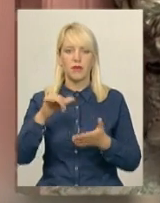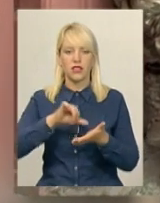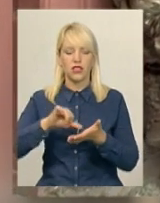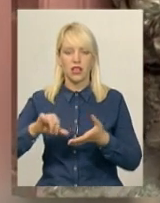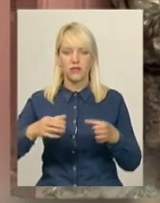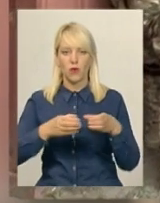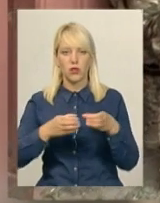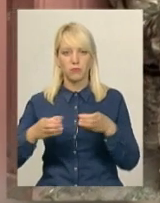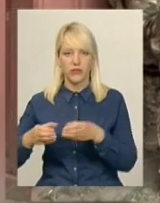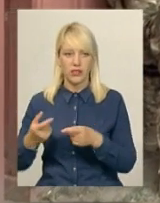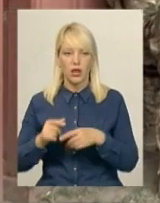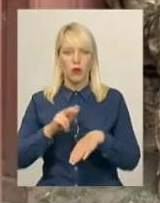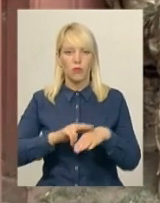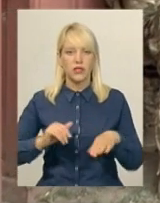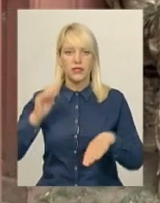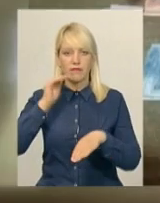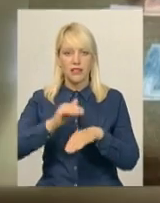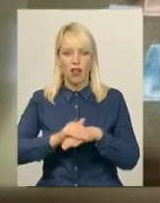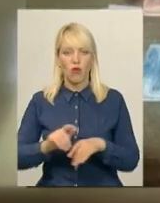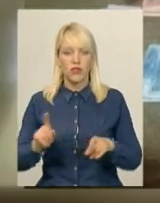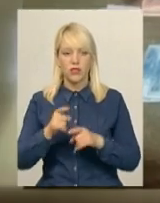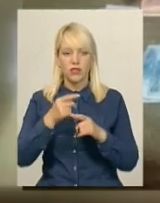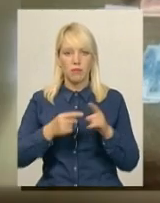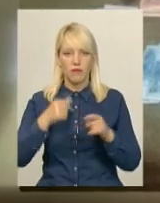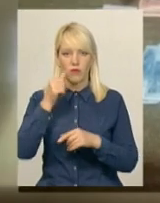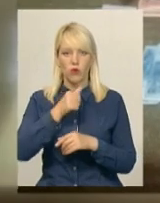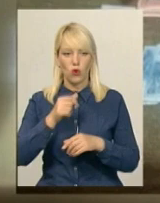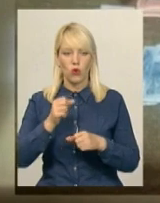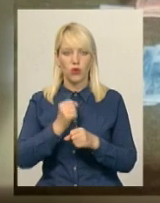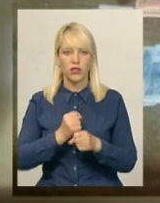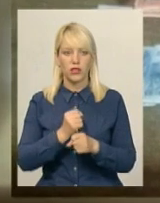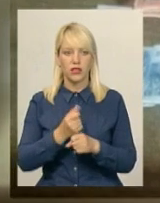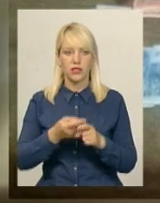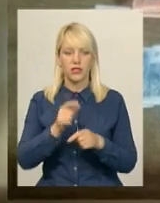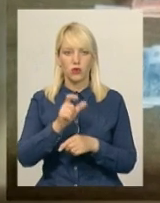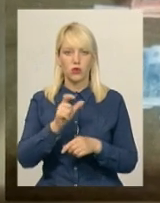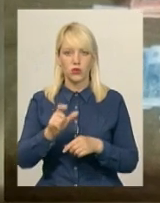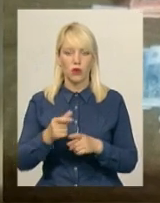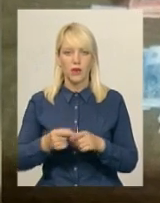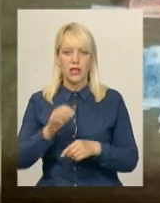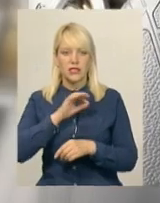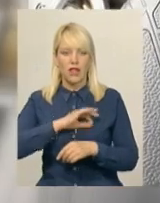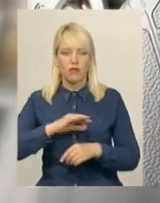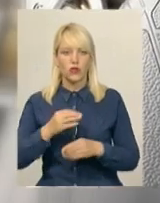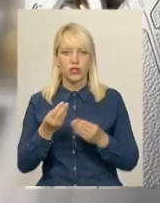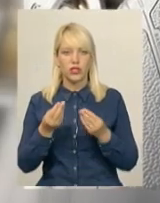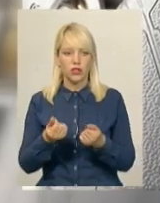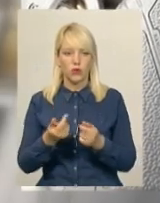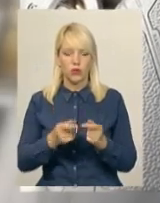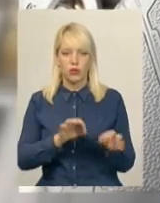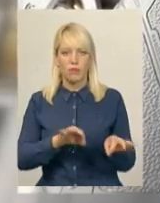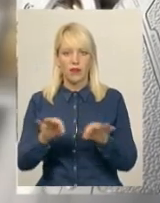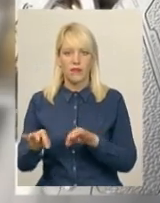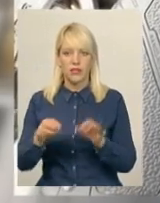угрупування. Поліція встановила, за півроку діяльності ці особи заволоділи коштами перевізників на суму близько мільйона